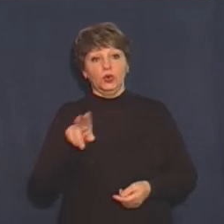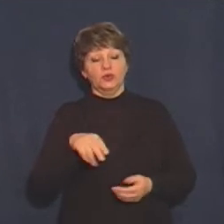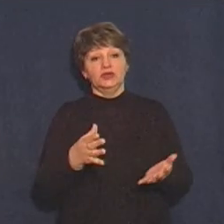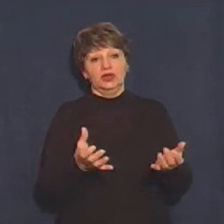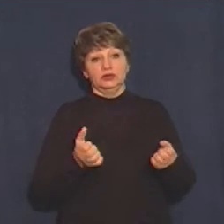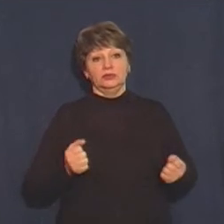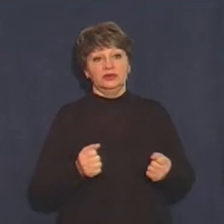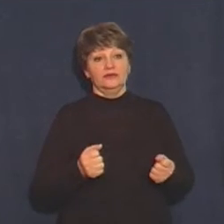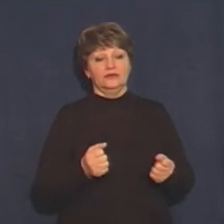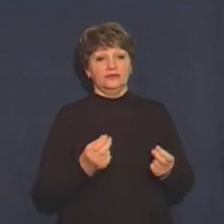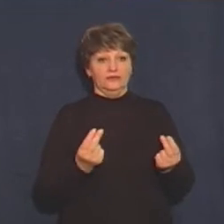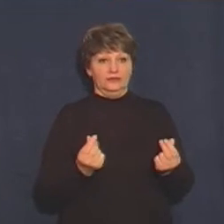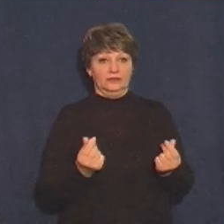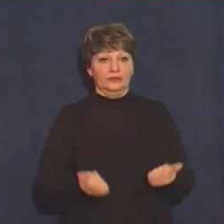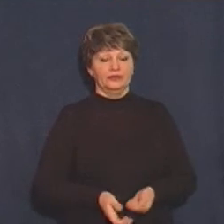в готівковій формі.